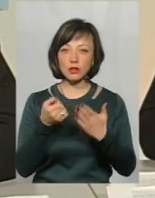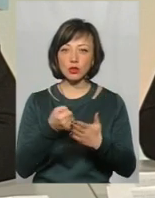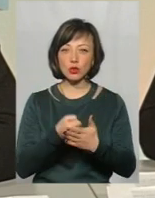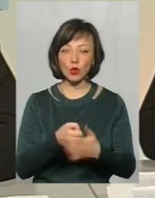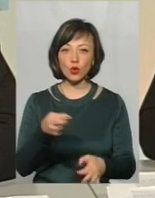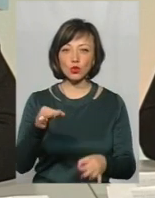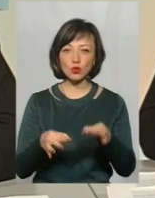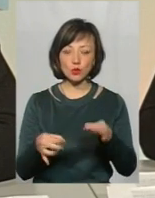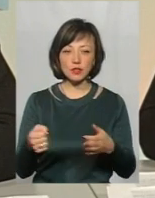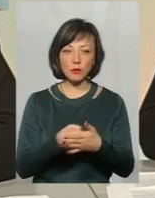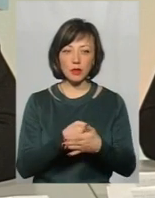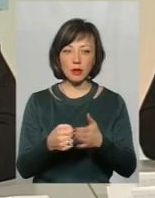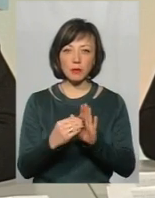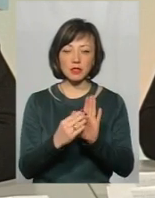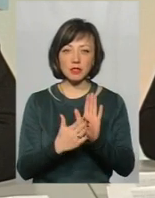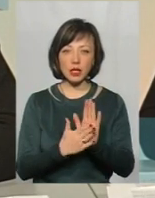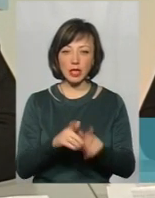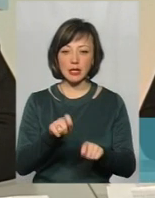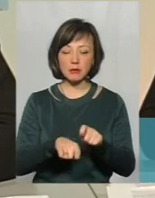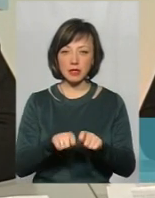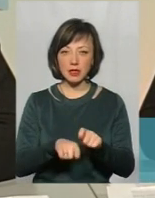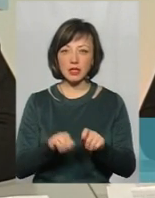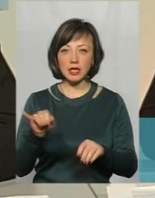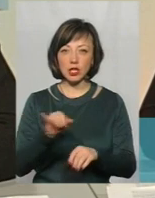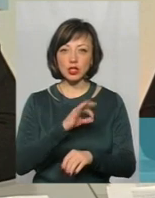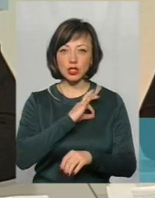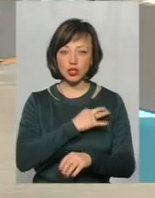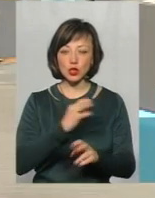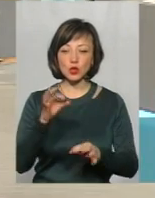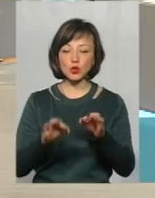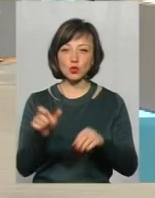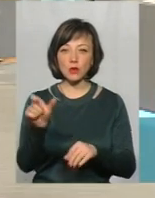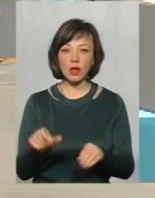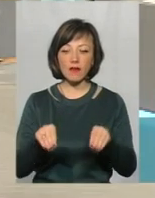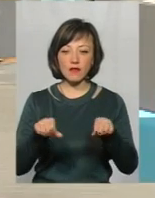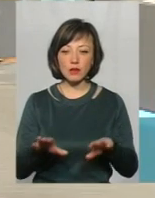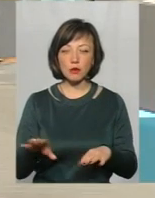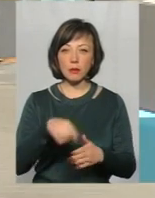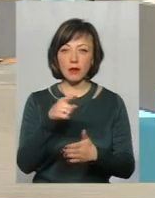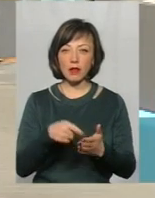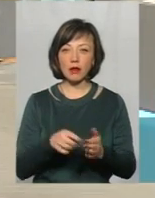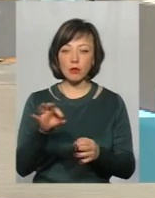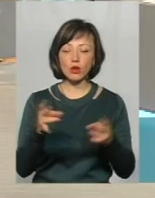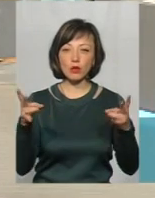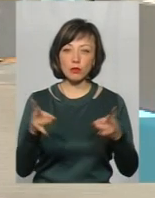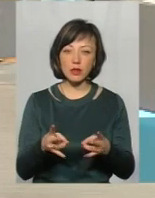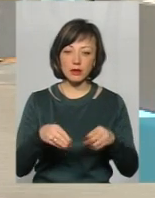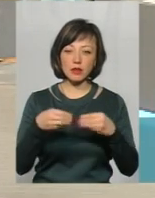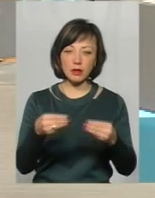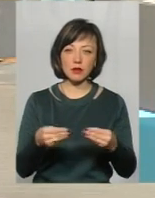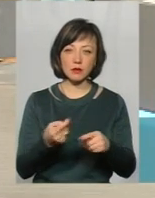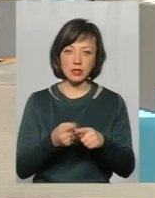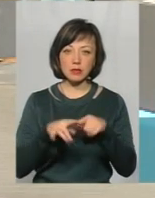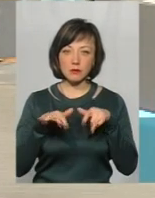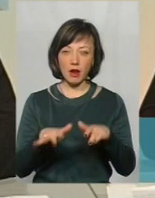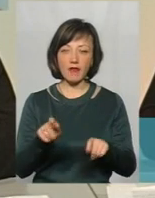клопотанням щодо призначення експертизи. І вже слідчий суддя буде вирішувати питання щодо необхідності призначення по справі